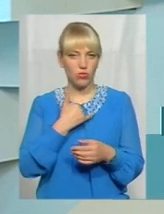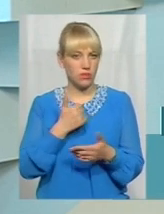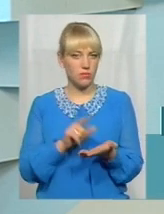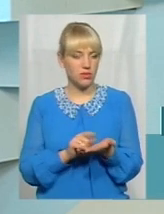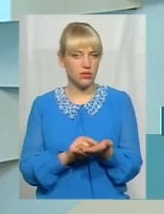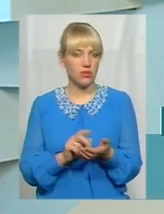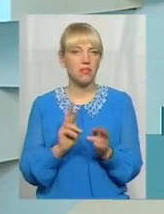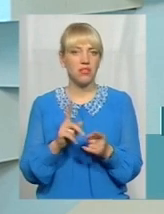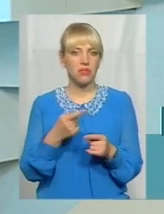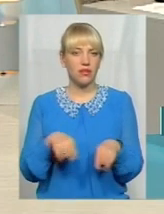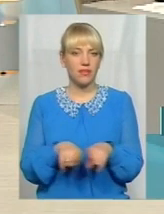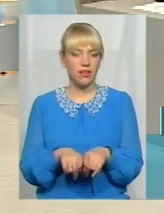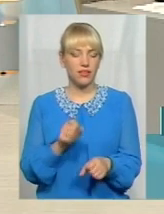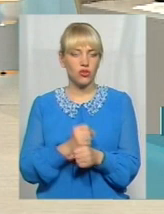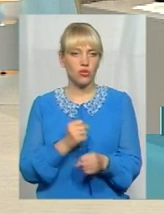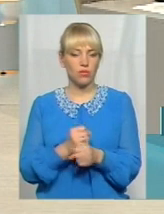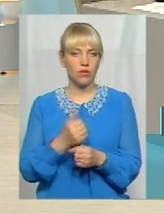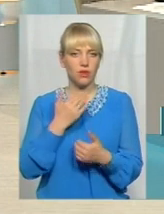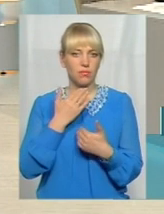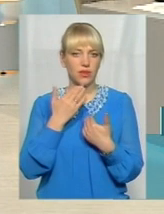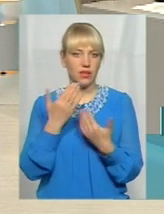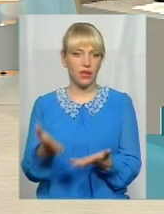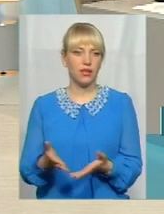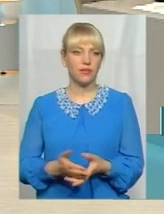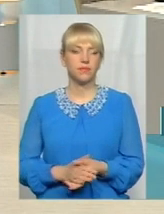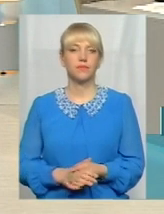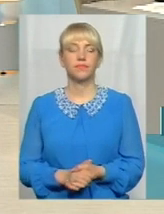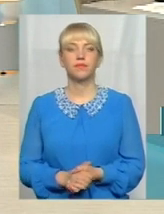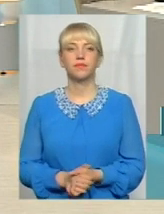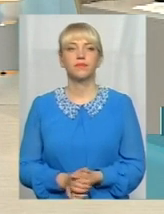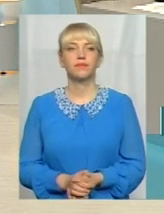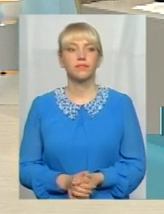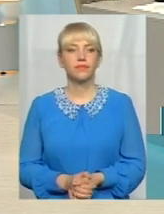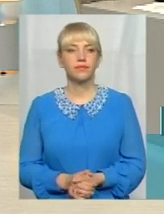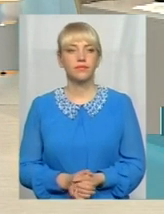зробили? Дякую, ми почули наші питання. Як ви ішли це?